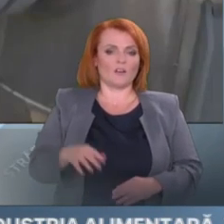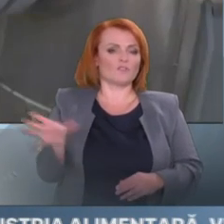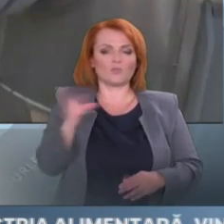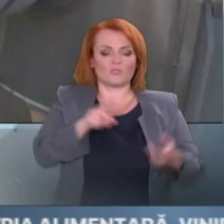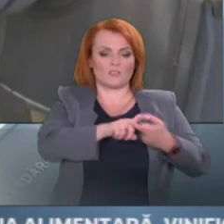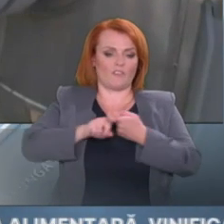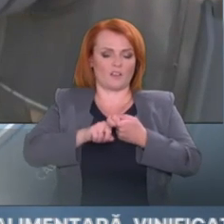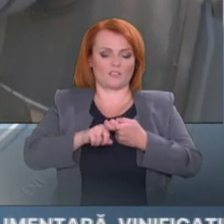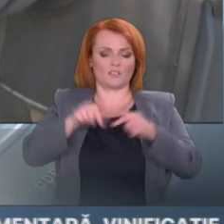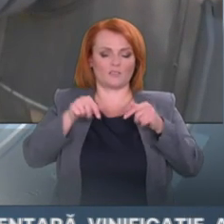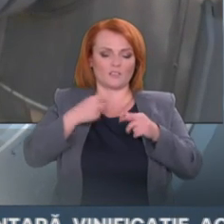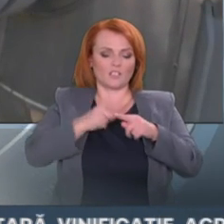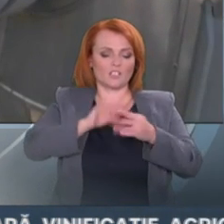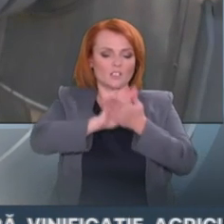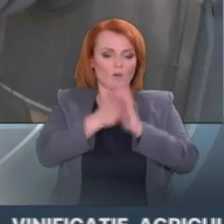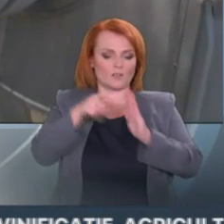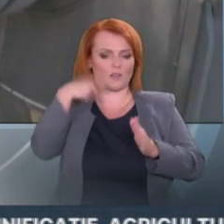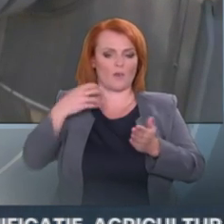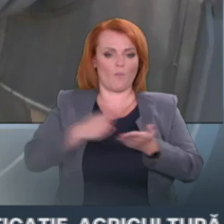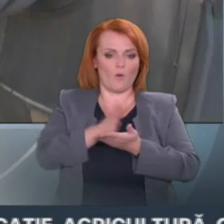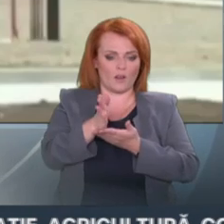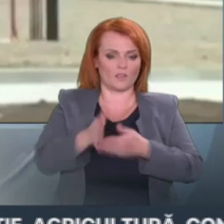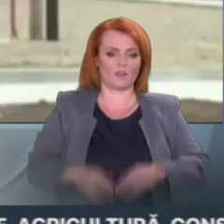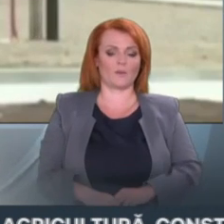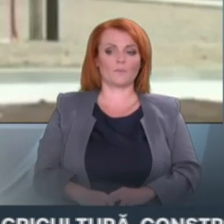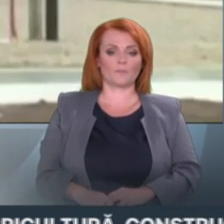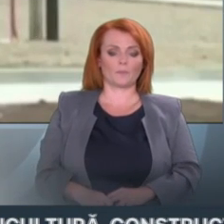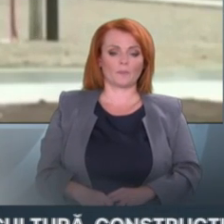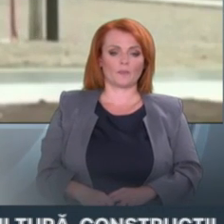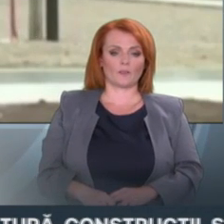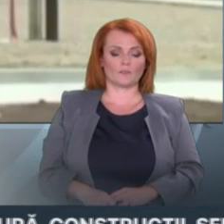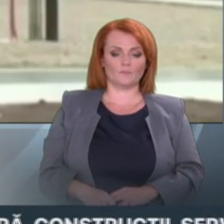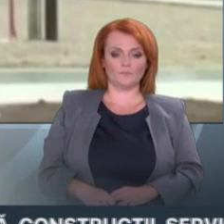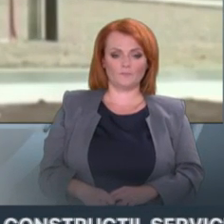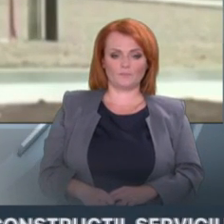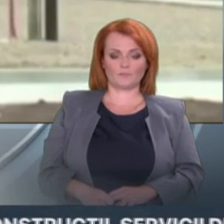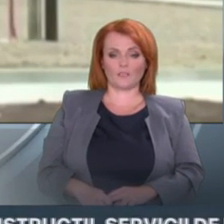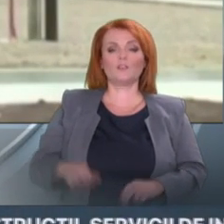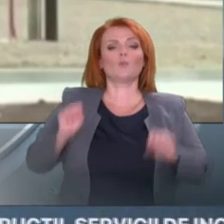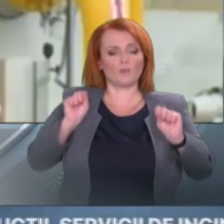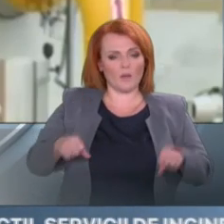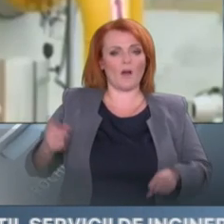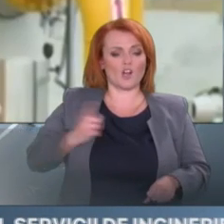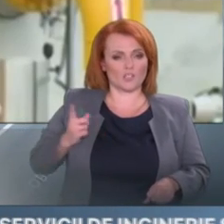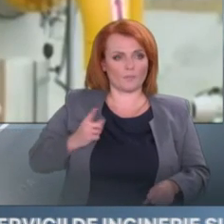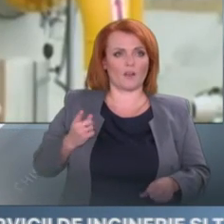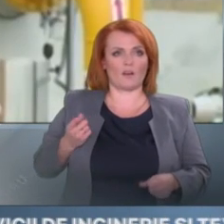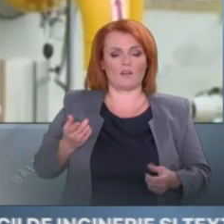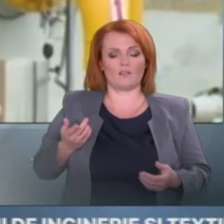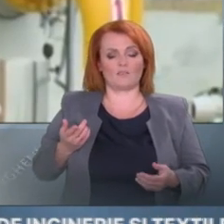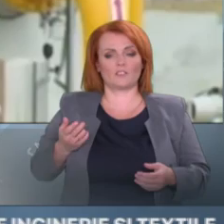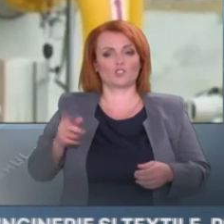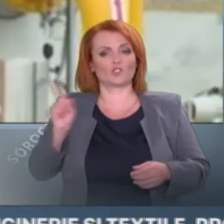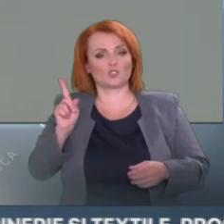continentul european. Deci, cred că domeniul este unul foarte sensibil, astfel încât ne puteam aștepta la reacții destul de dure din